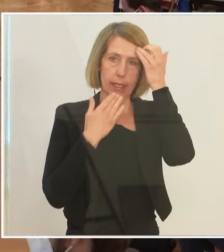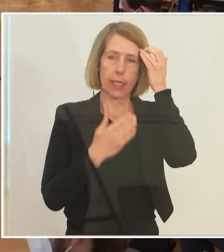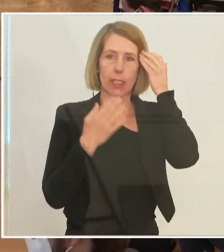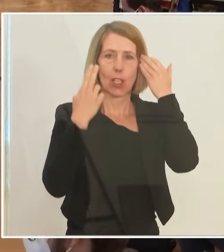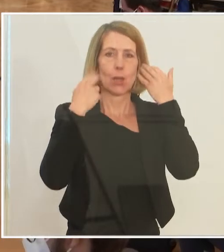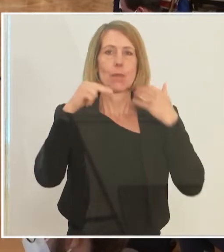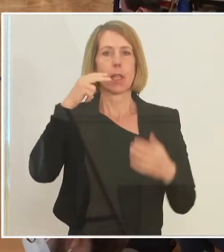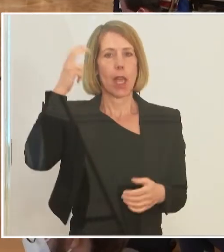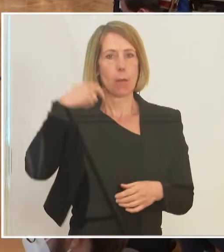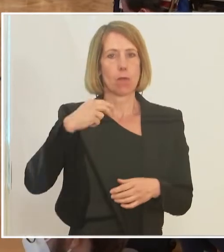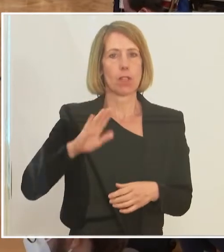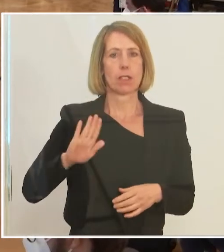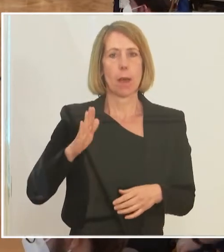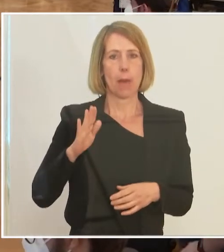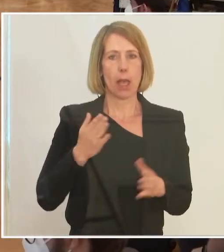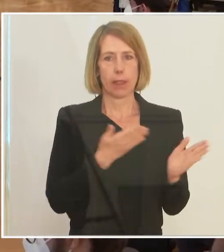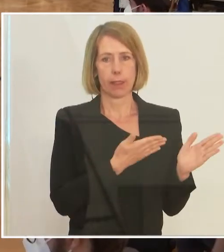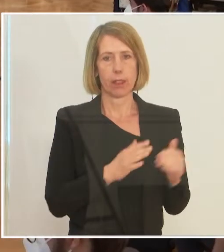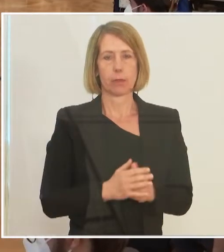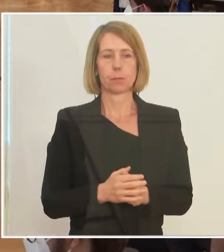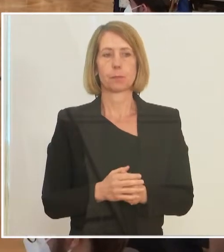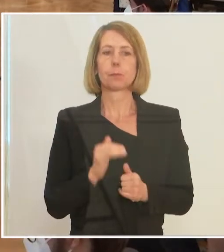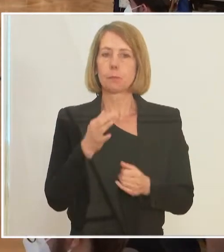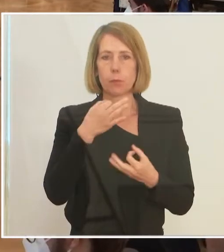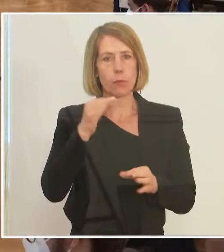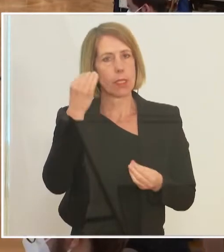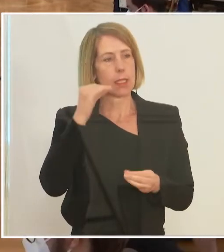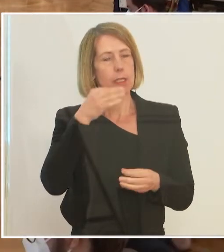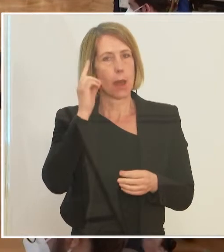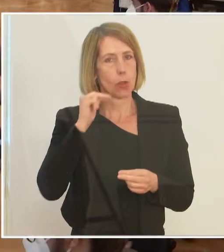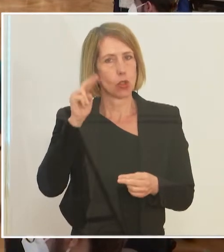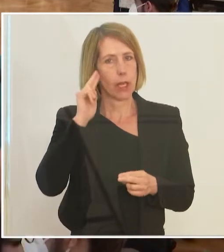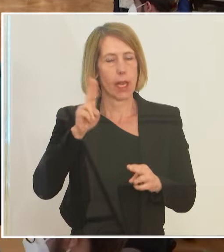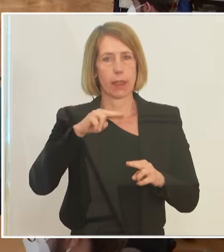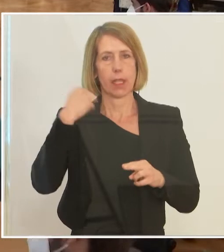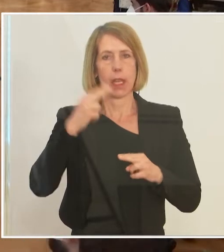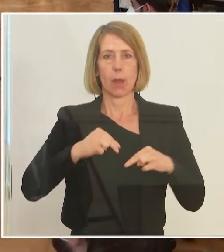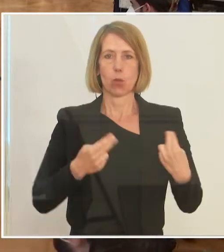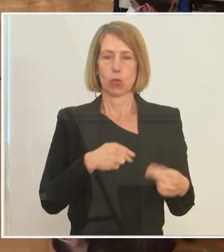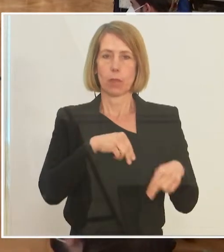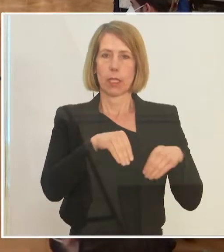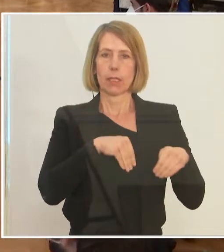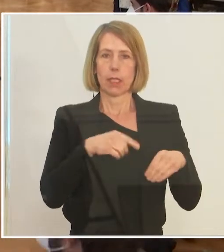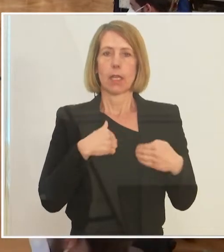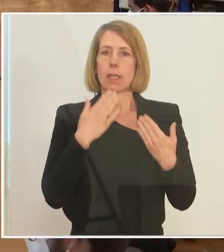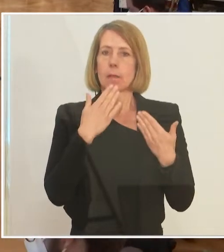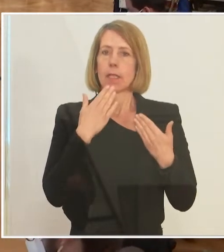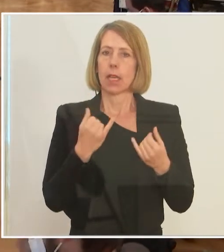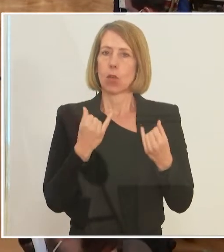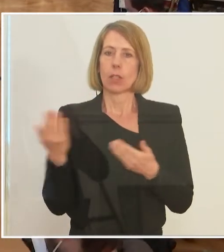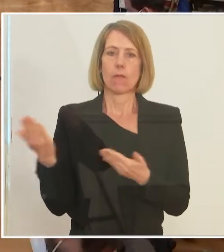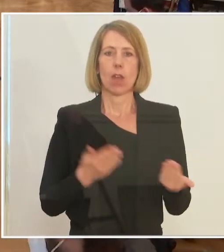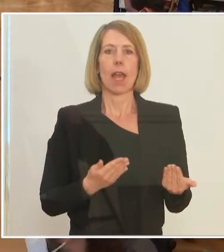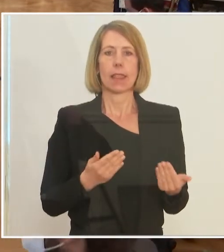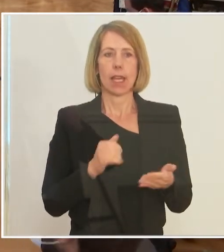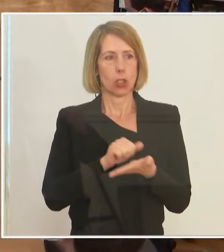bitte. Meine sehr geehrten Damen und Herren, sehr geehrter Herr Bundesminister, ich möchte mich als allererstes bedanken für die Einladung zu dieser Pressekonferenz,